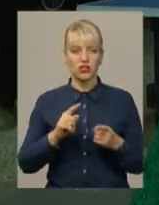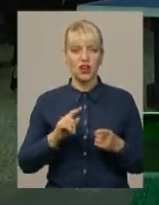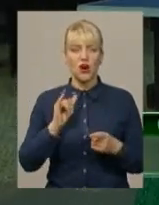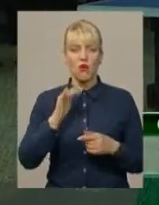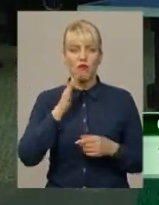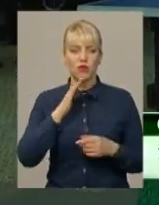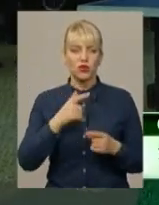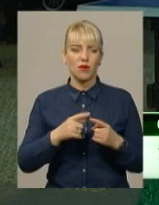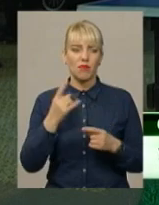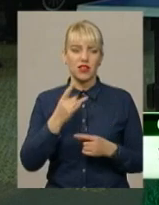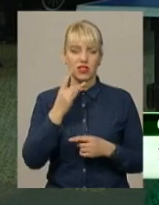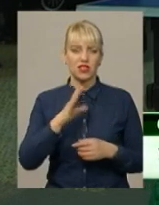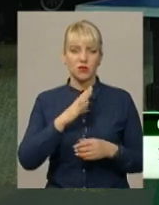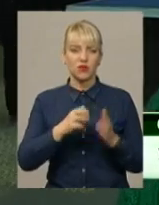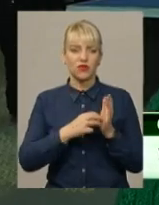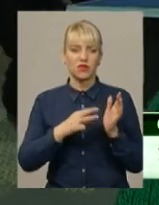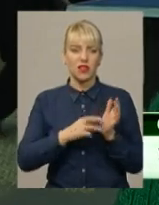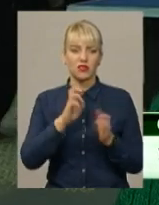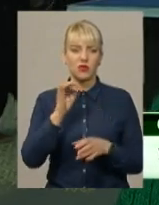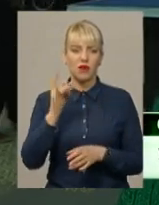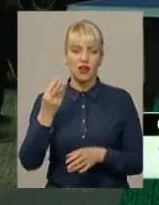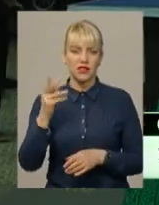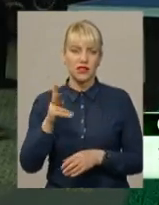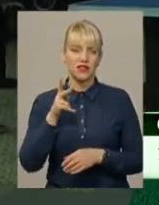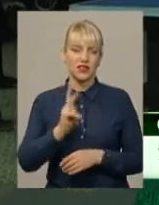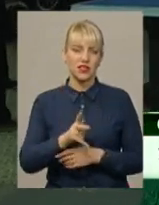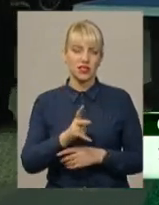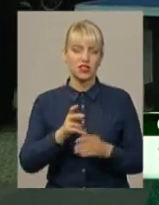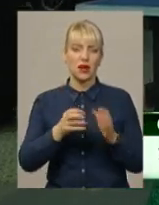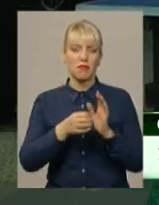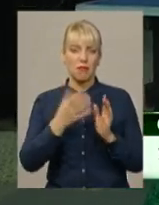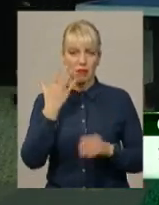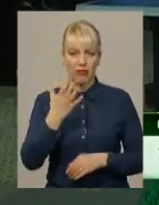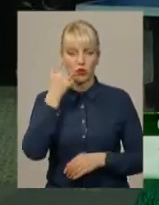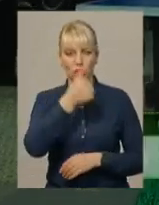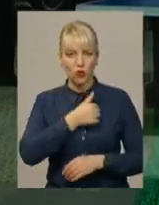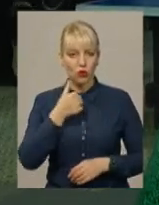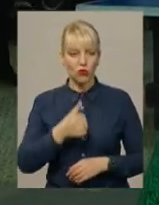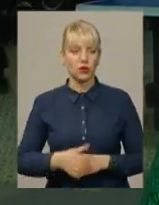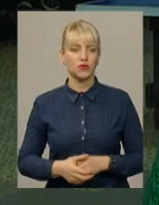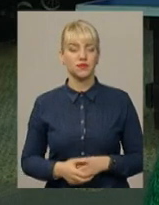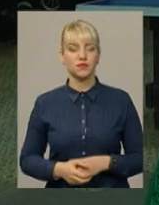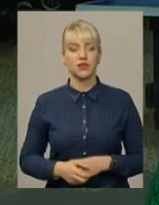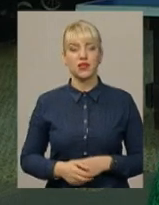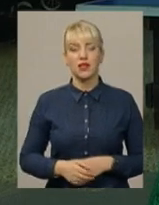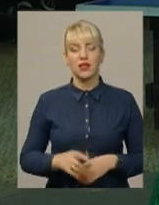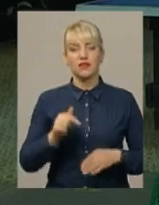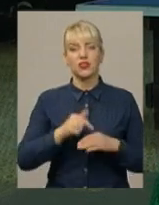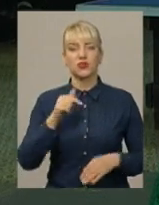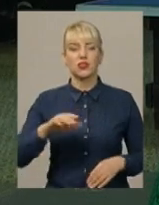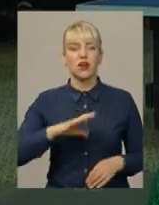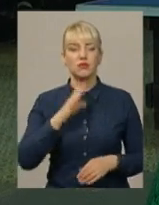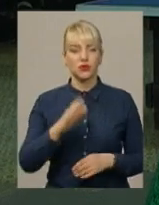18 березня 2005 року. Відчуття